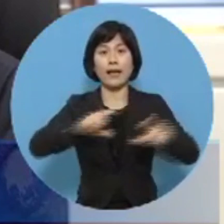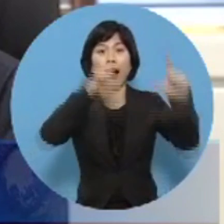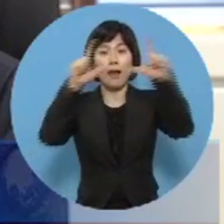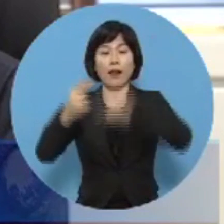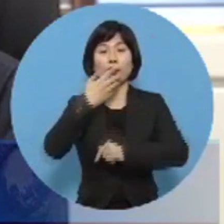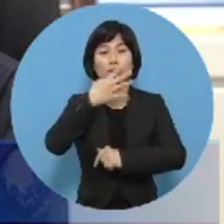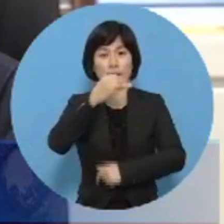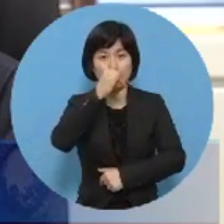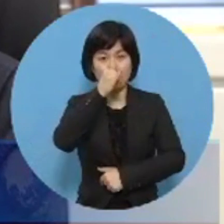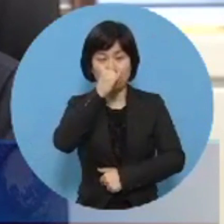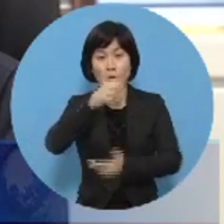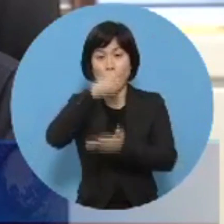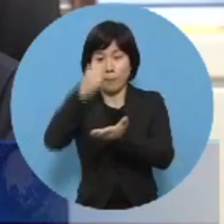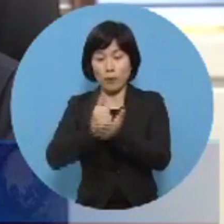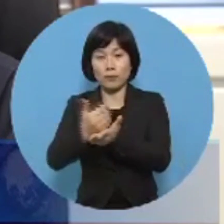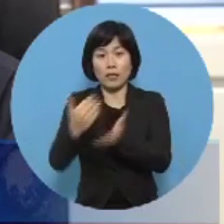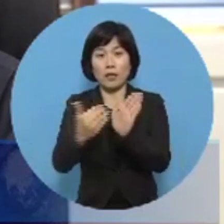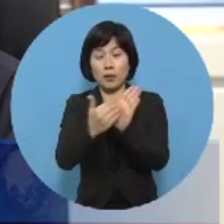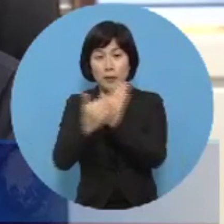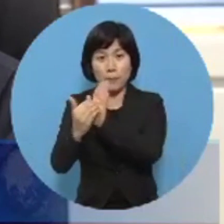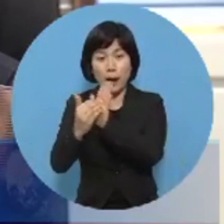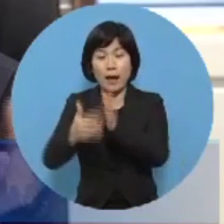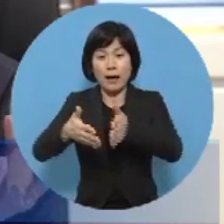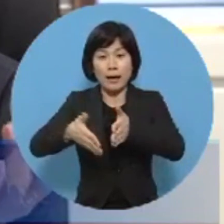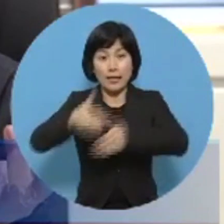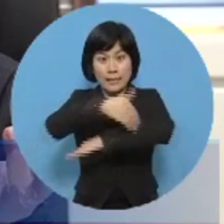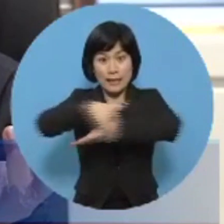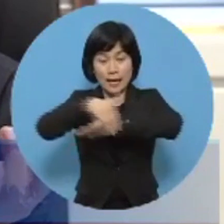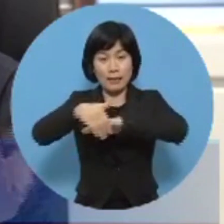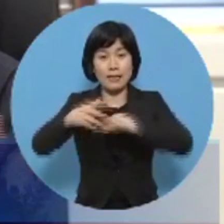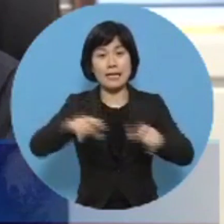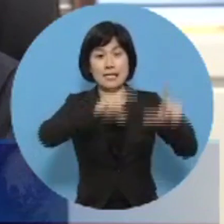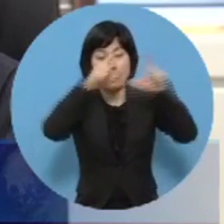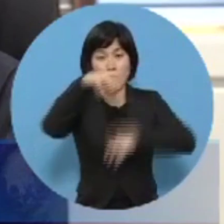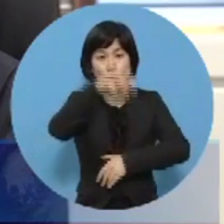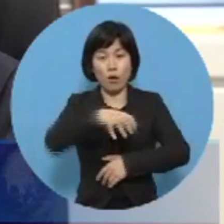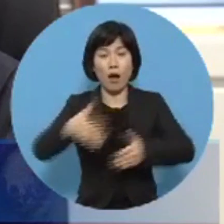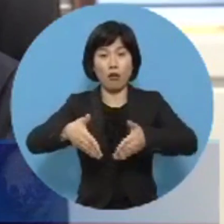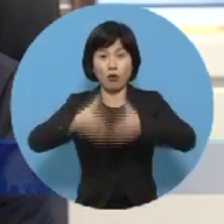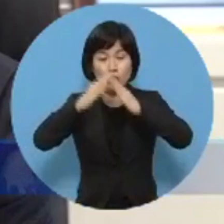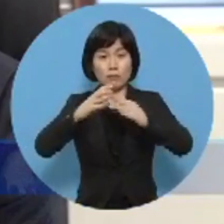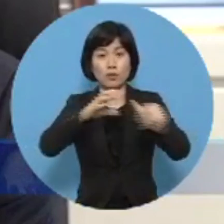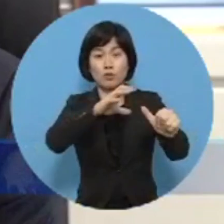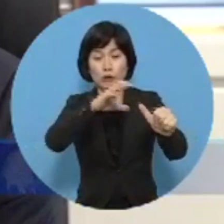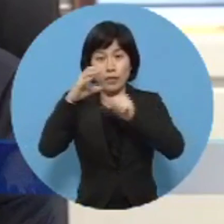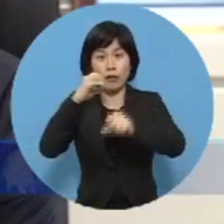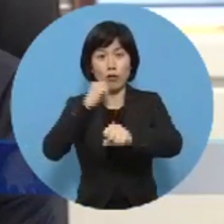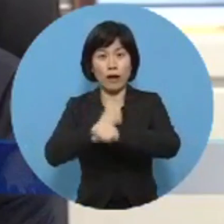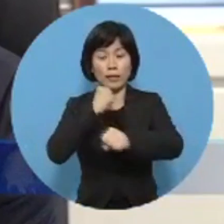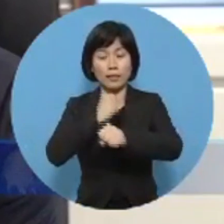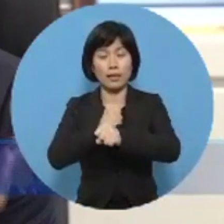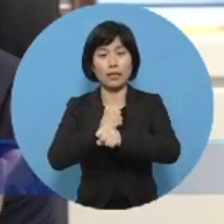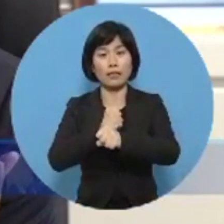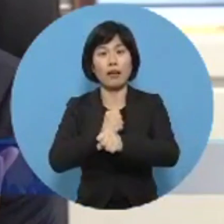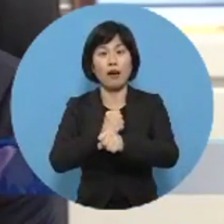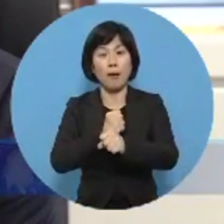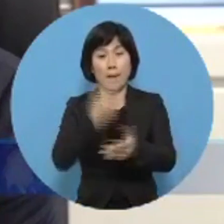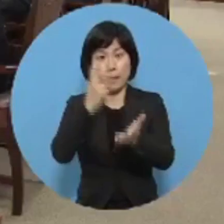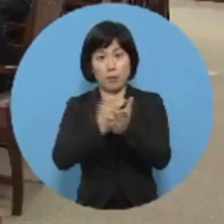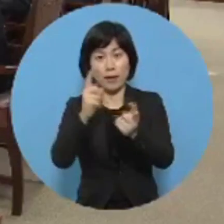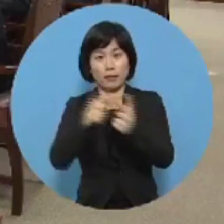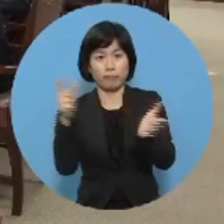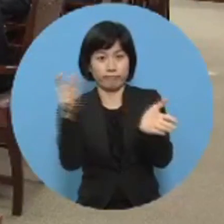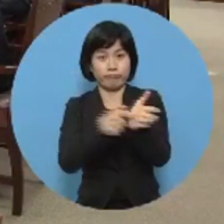범죄예방설계를 생활공간과 건축물 등에서 적용하기 위한 사항을 규정한 조례입니다.